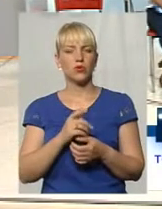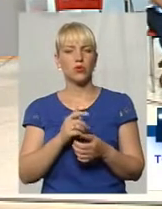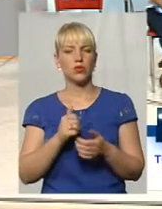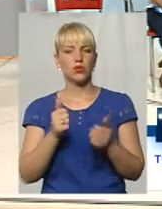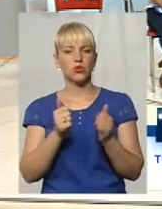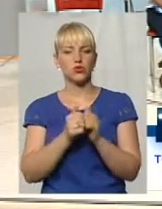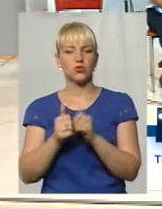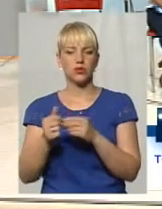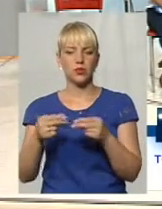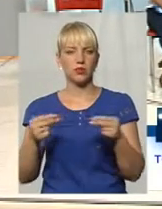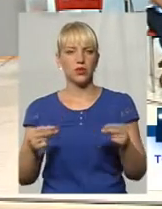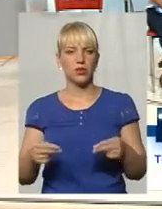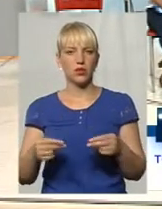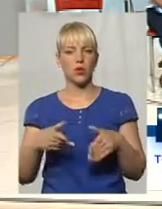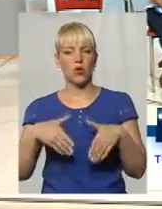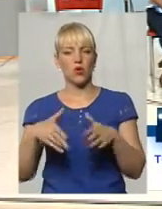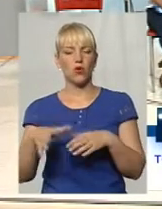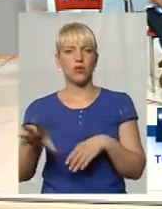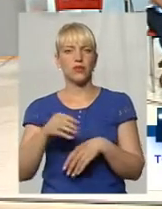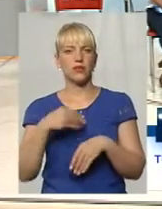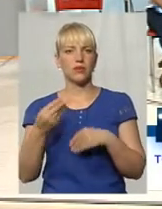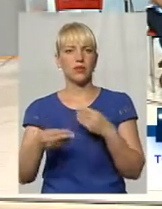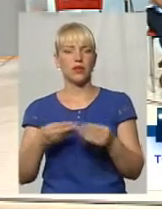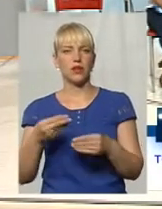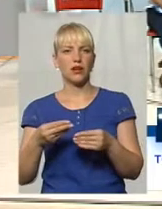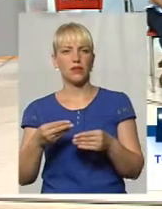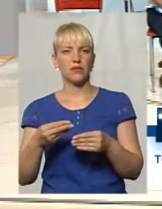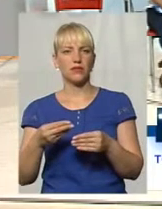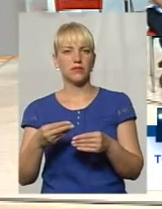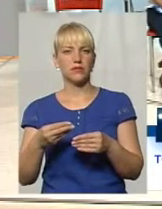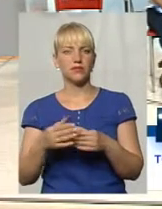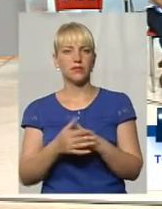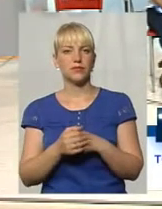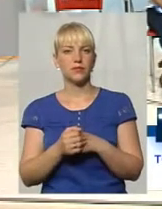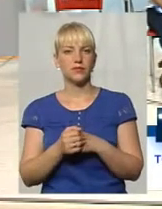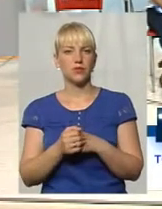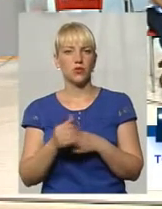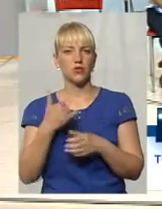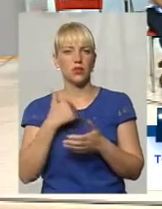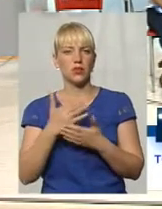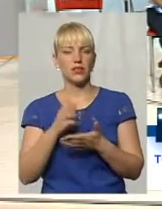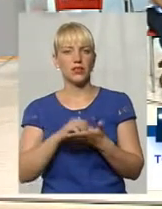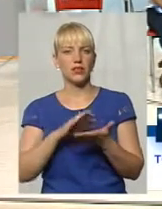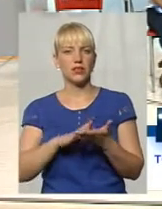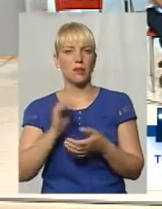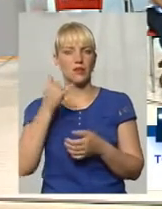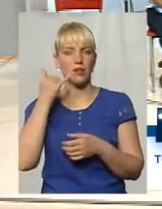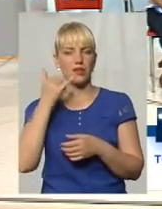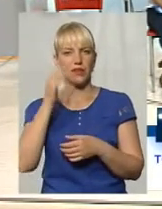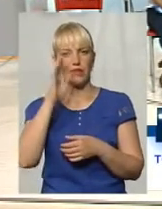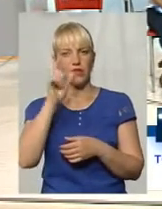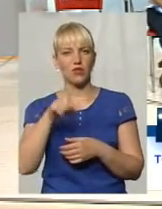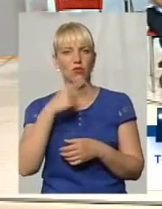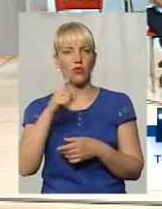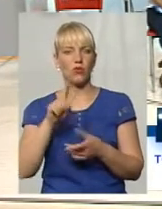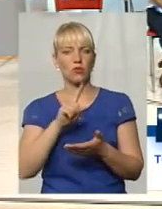підписані, він говорить, що там, в мене є так, і перехові, і він говорить, що буде